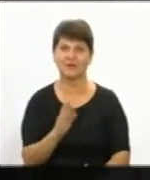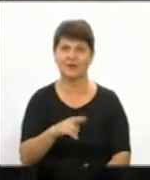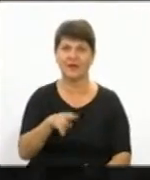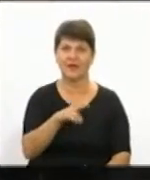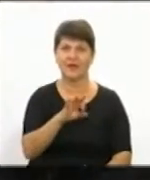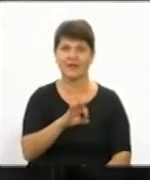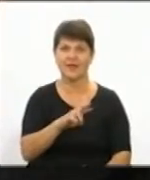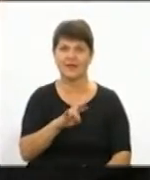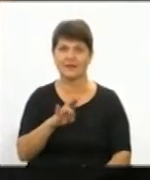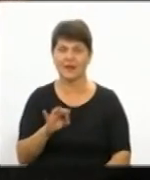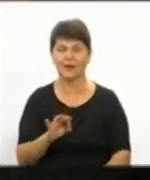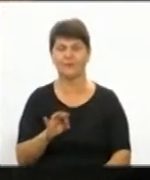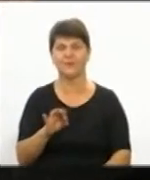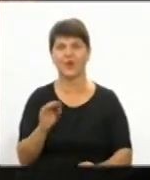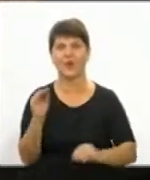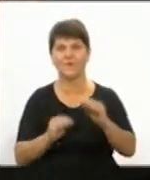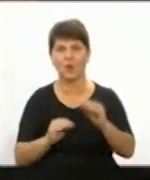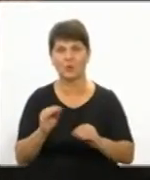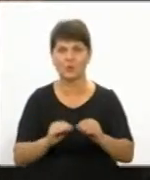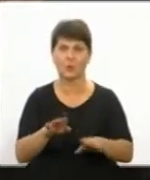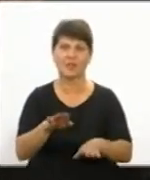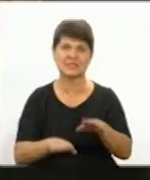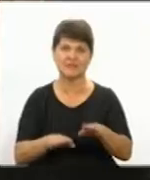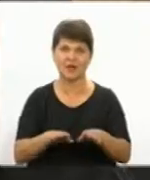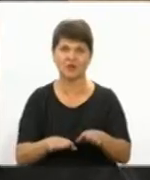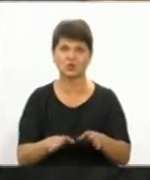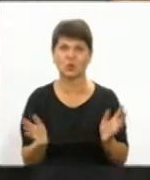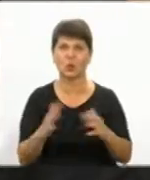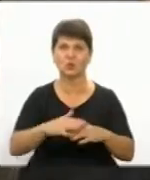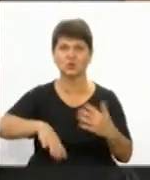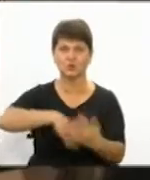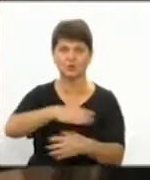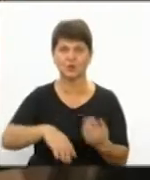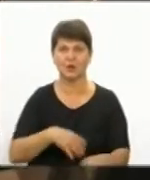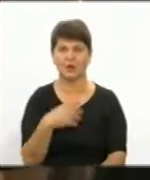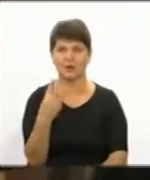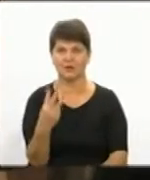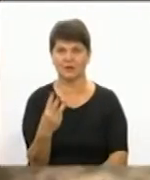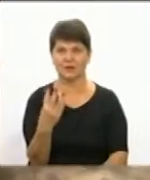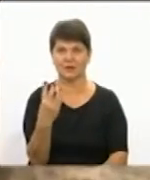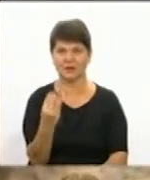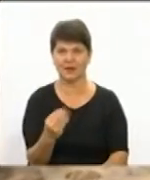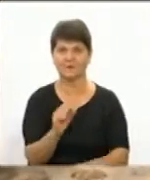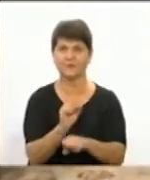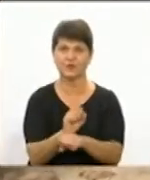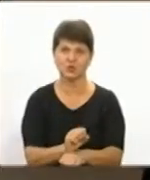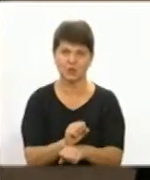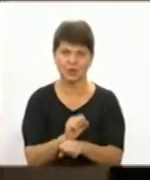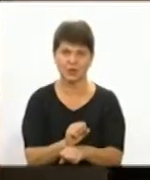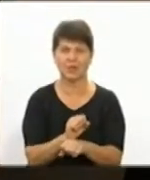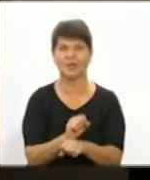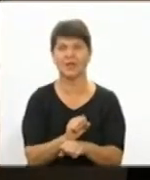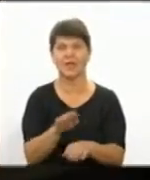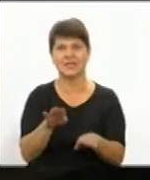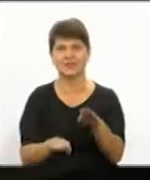формує та зважує теплоготову суміш. Загружаємо серець. Три тени стоїть. Зважуємося і робимо собі такі